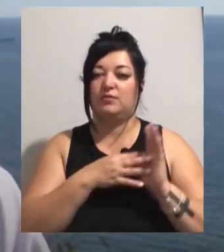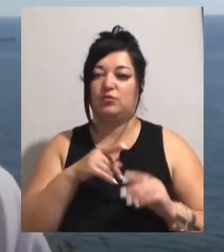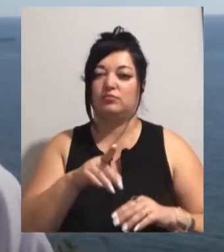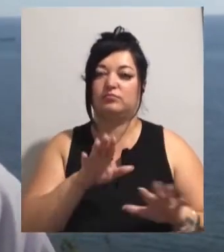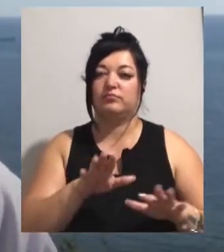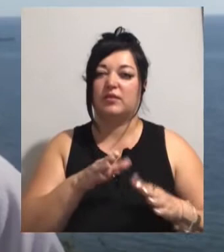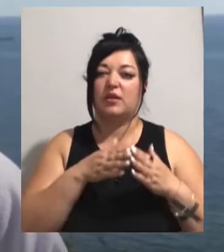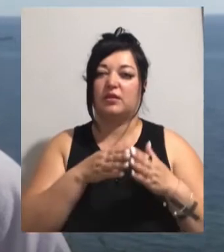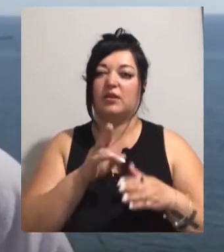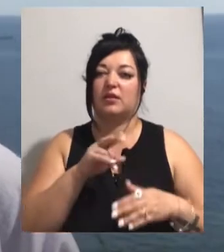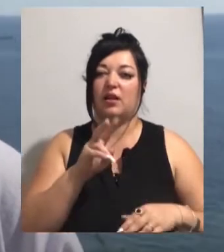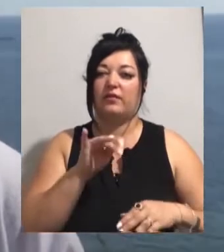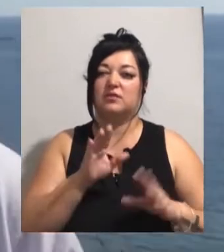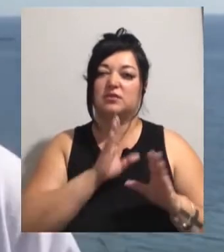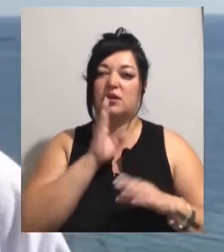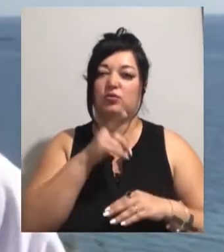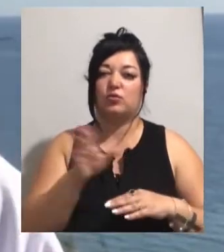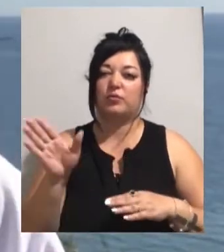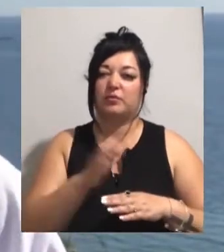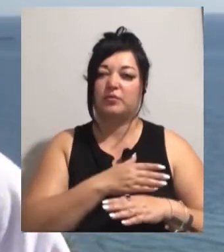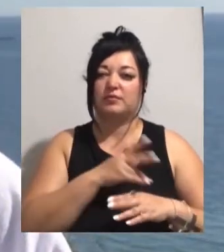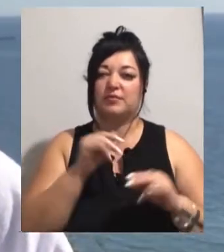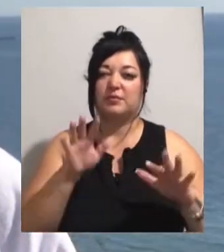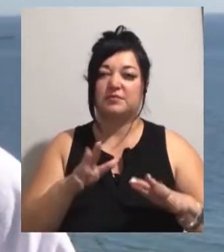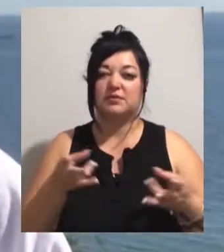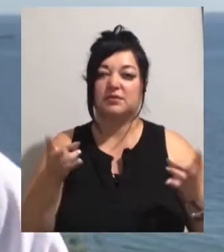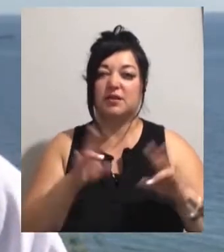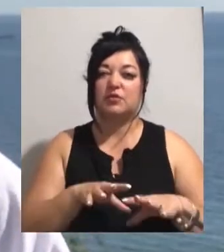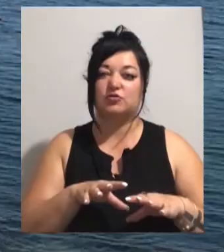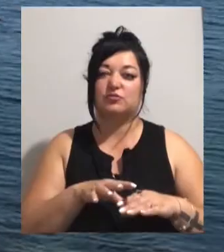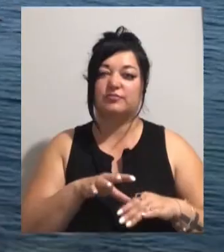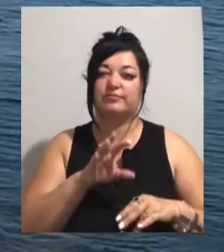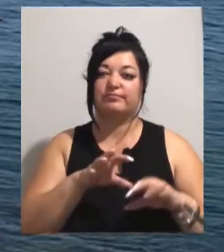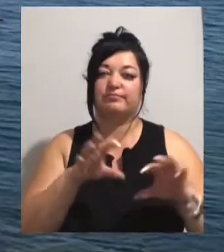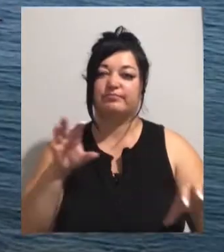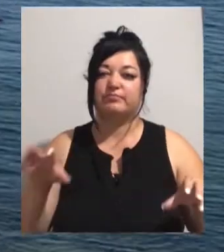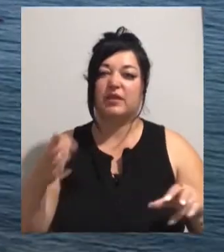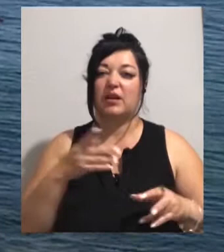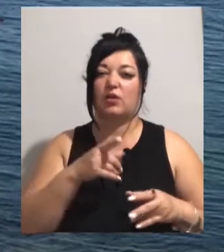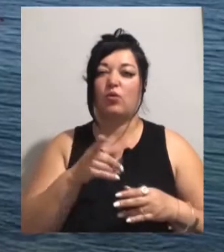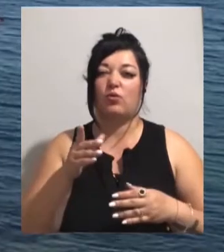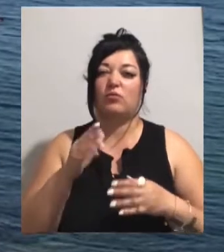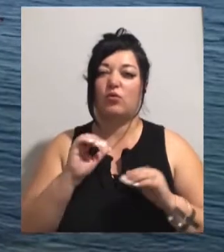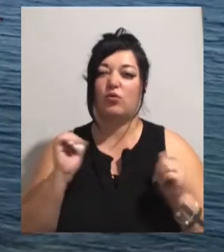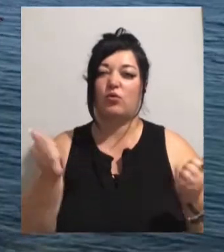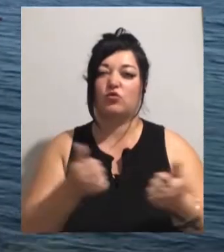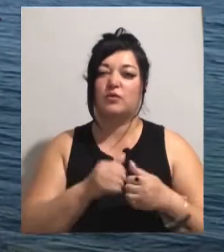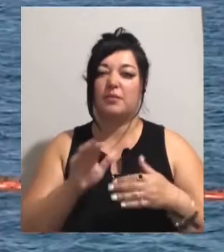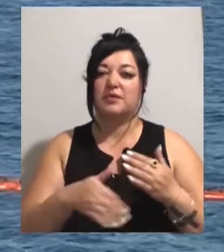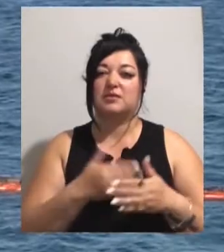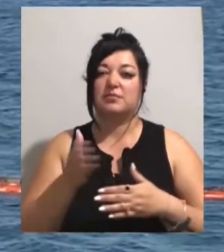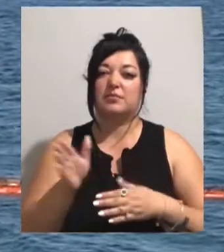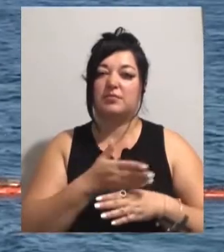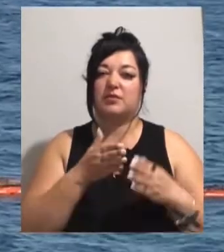Дельфі. Зранку його прибрали. На місці залишилися бони, якими його огороджували. Після перебирання танкера Дельфі від берегів